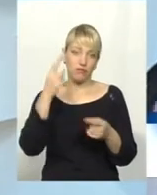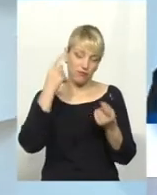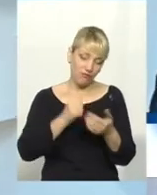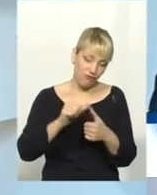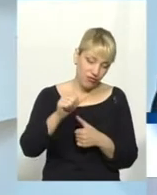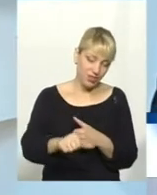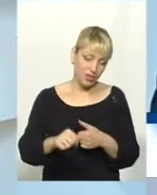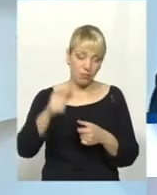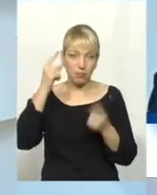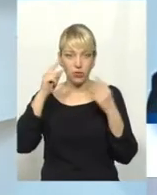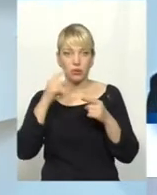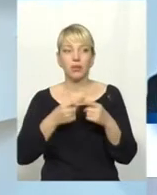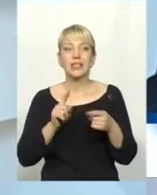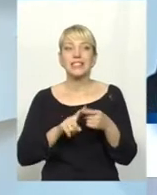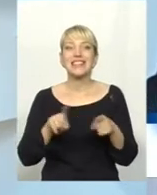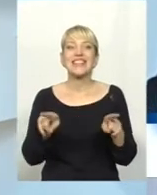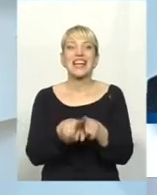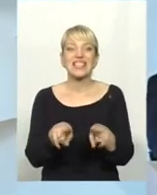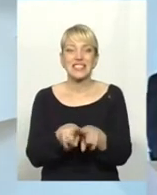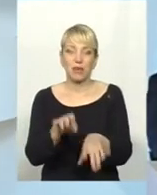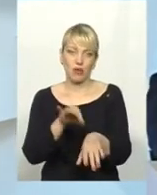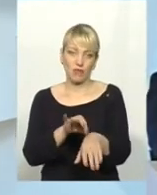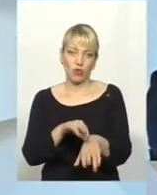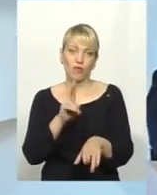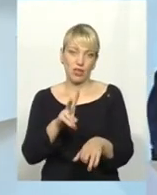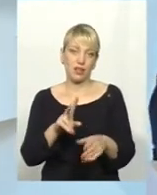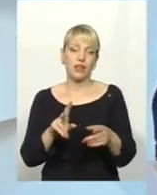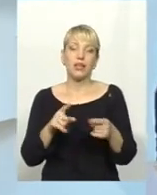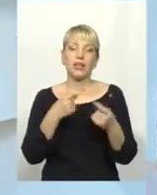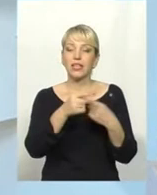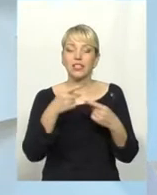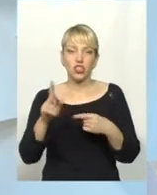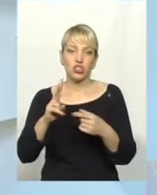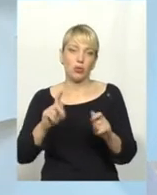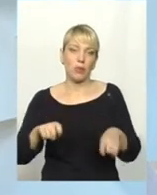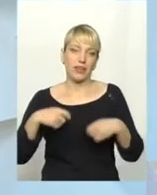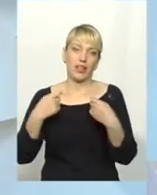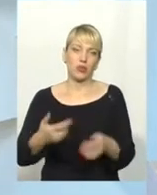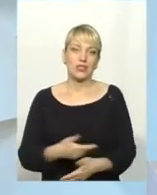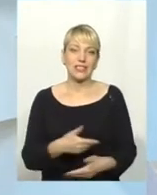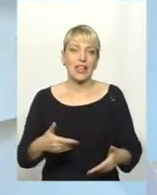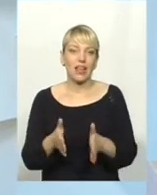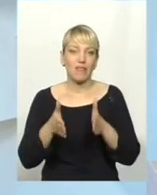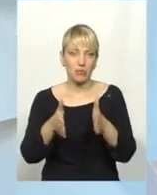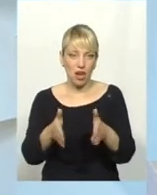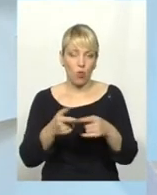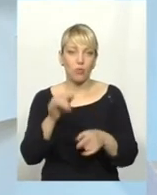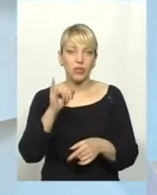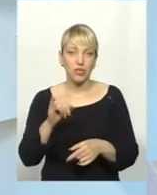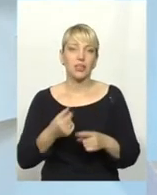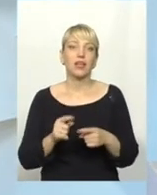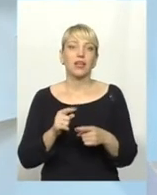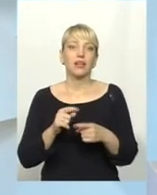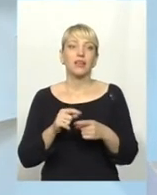така ж хвороба, яка передається переважно статевим шляхом, яка, слава Богу,